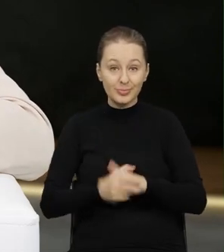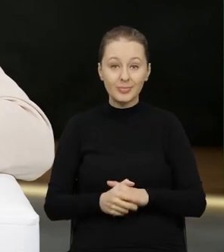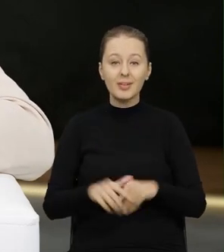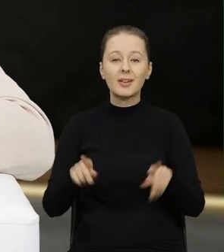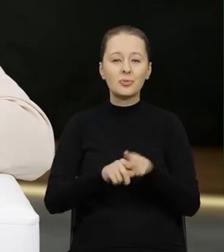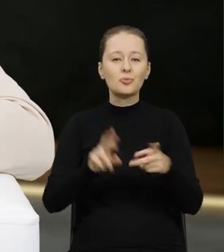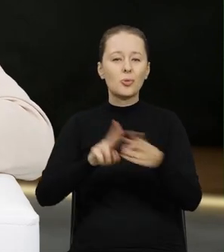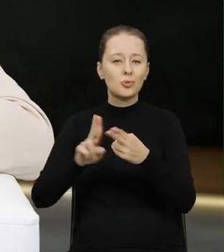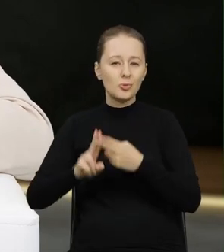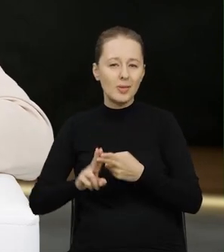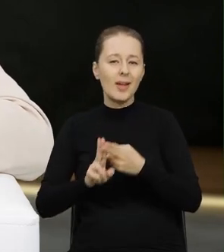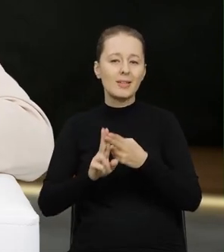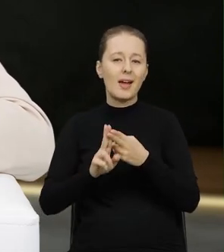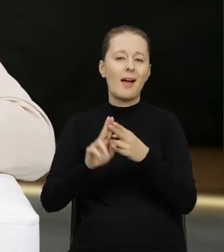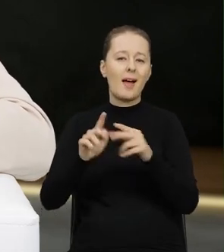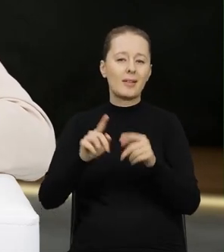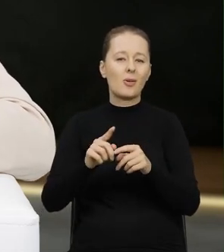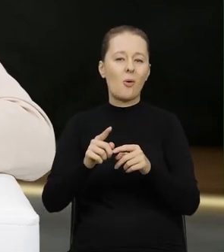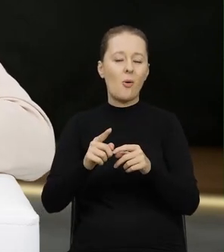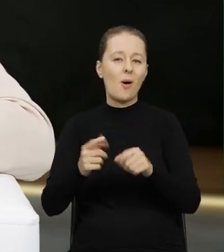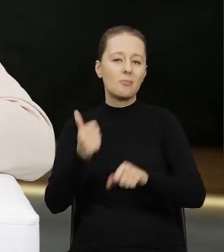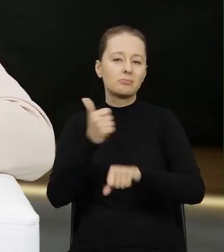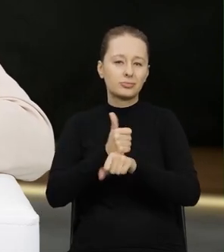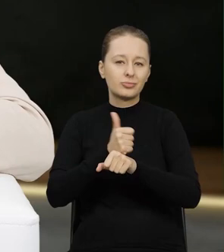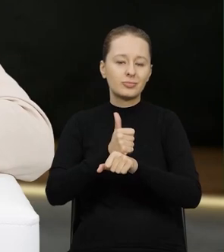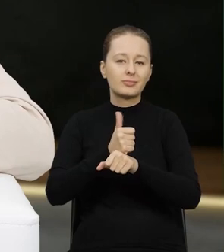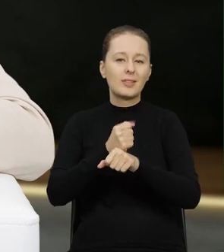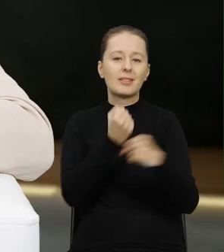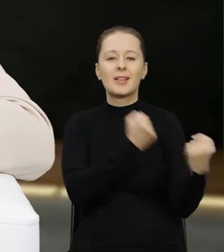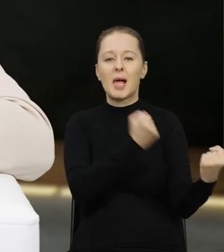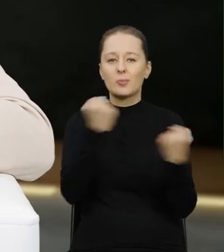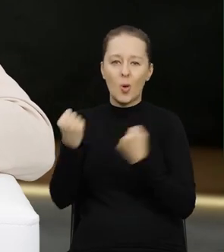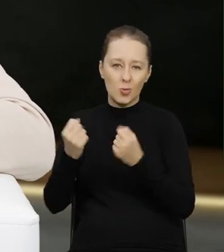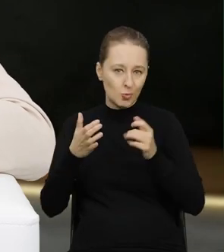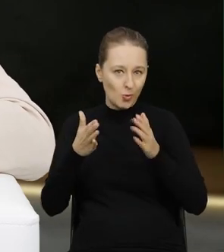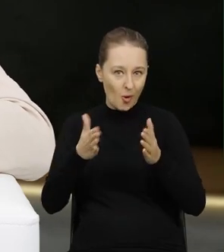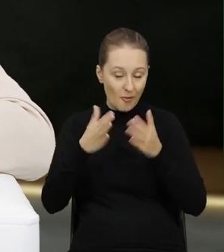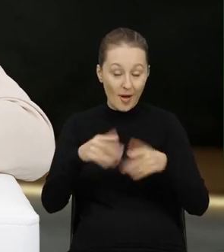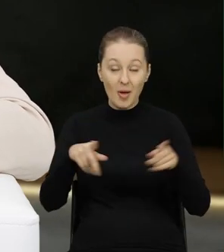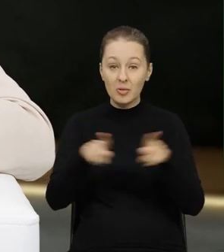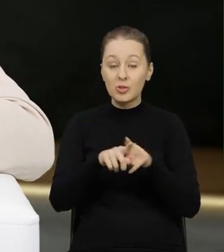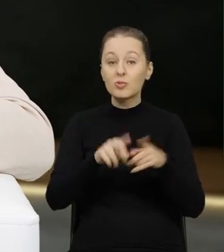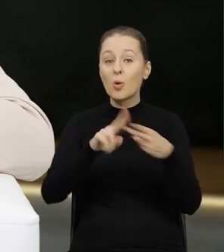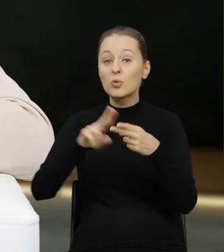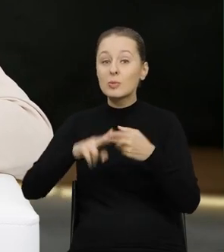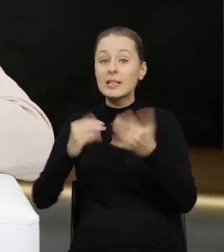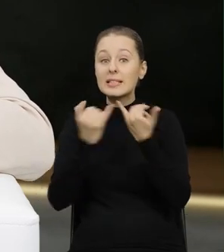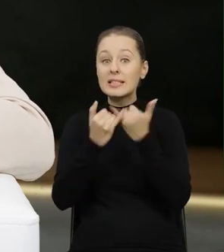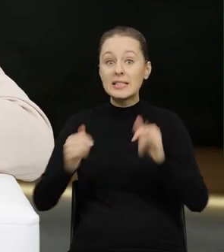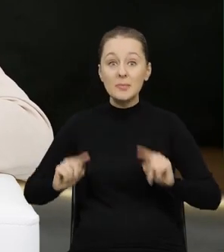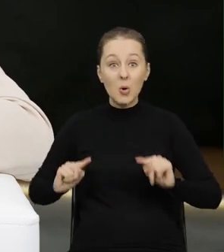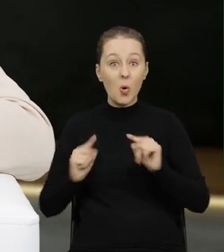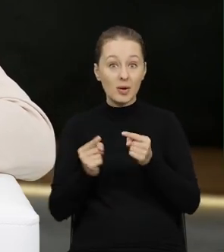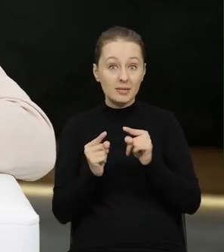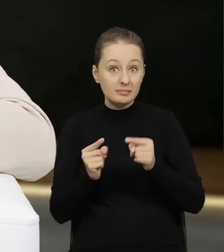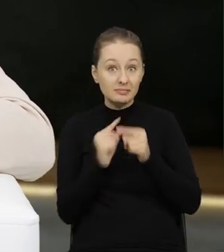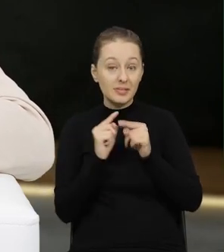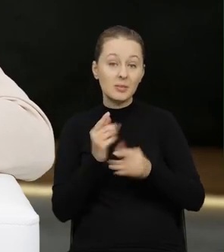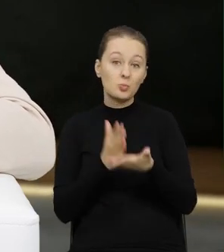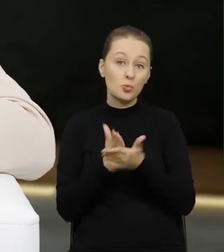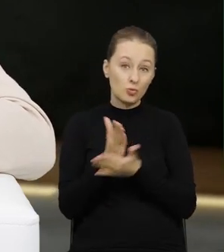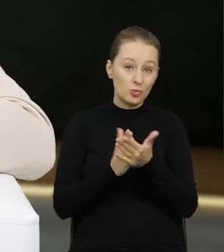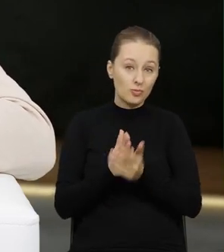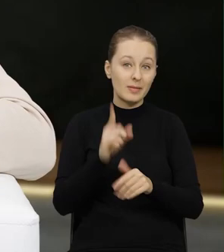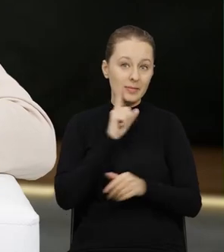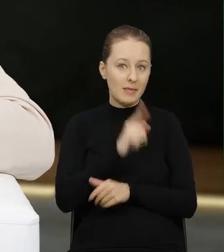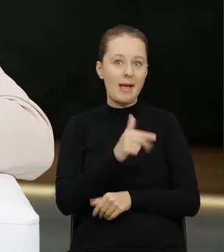z Głównym Inspektorem Transportu Drogowego. jakby, no co warte podkreślenia, te porozumienia podpisane z innymi służbami, to dotyczą